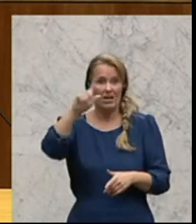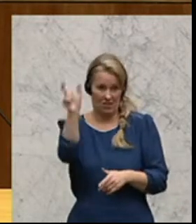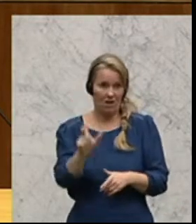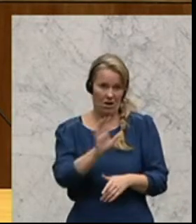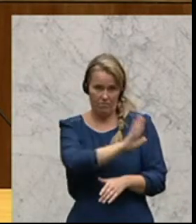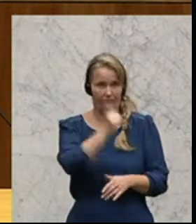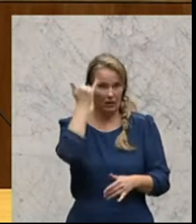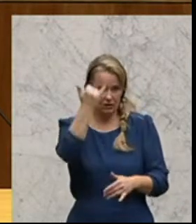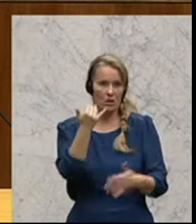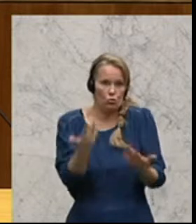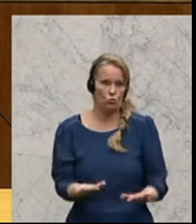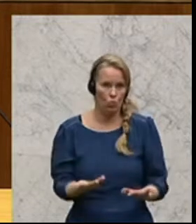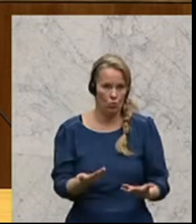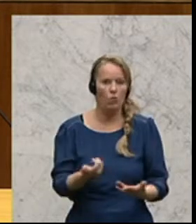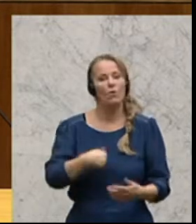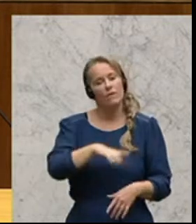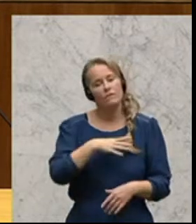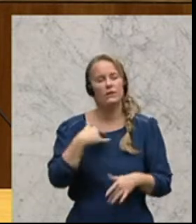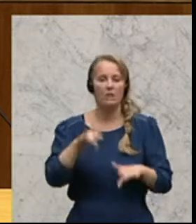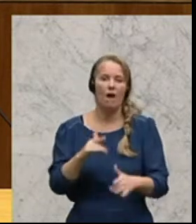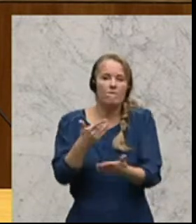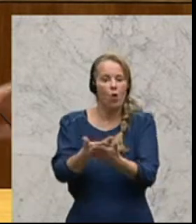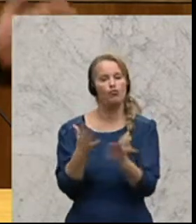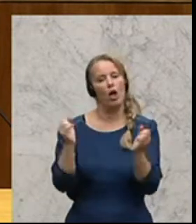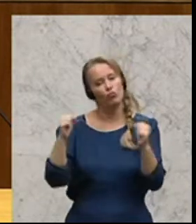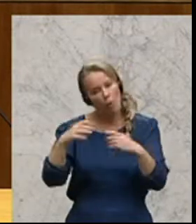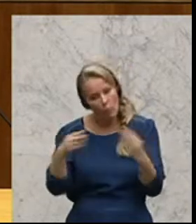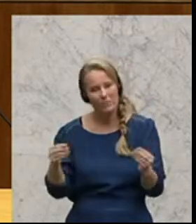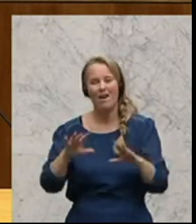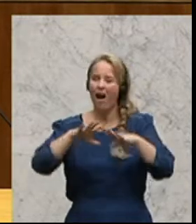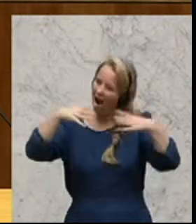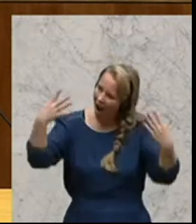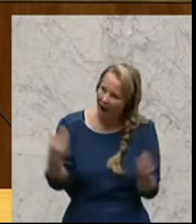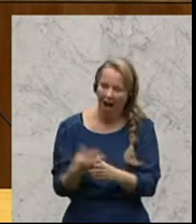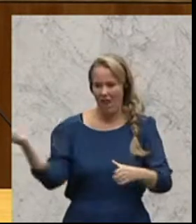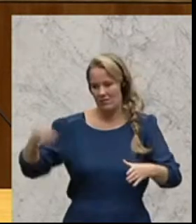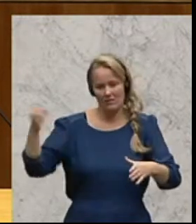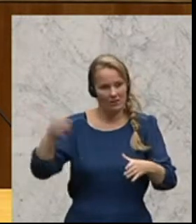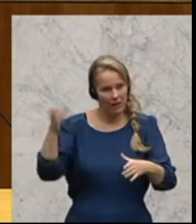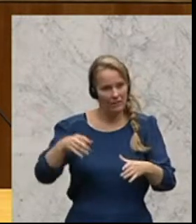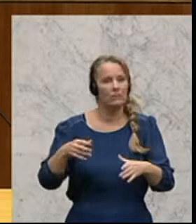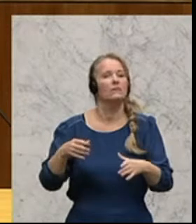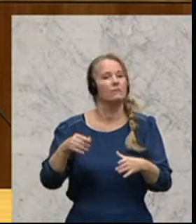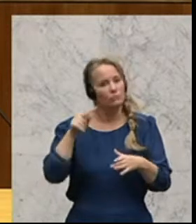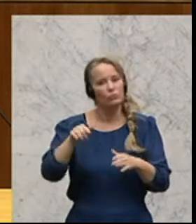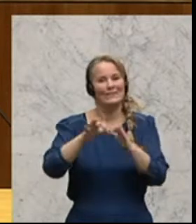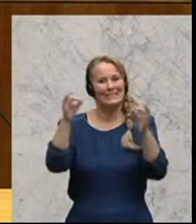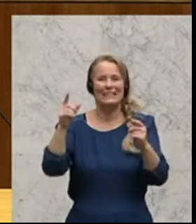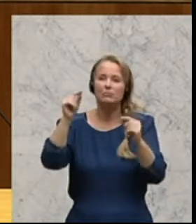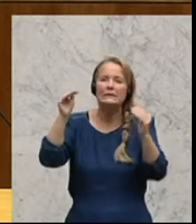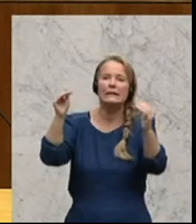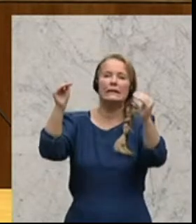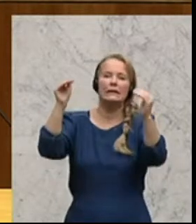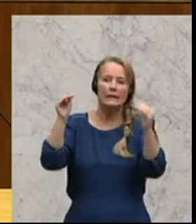vorschlagen. Wir haben daher einen Kompromissvorschlag eingebracht, der heißt alles hinein, alle Produkte hinein und daher den Satz etwas absenken.